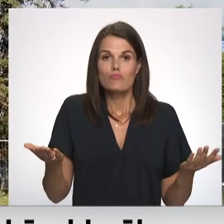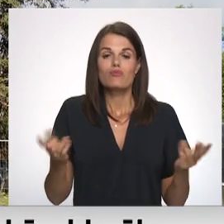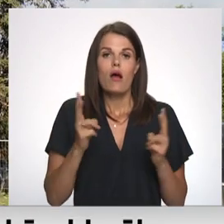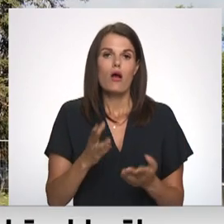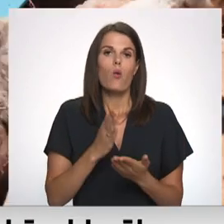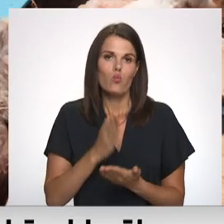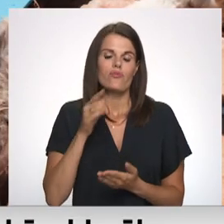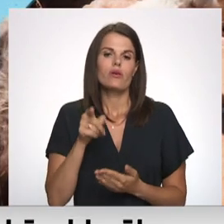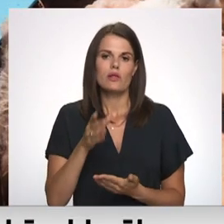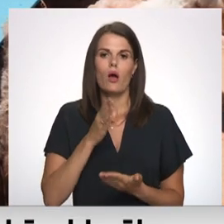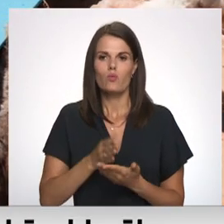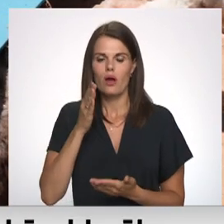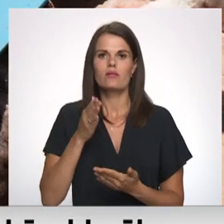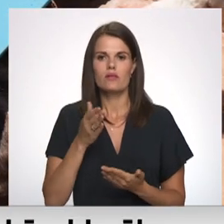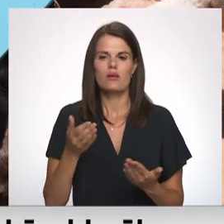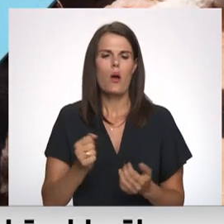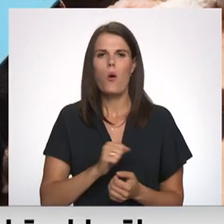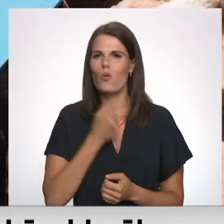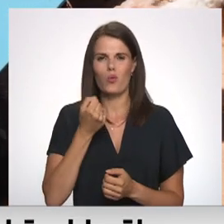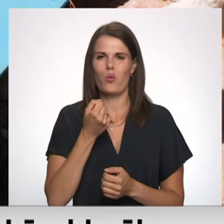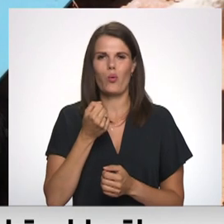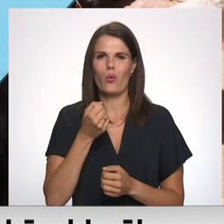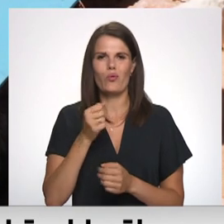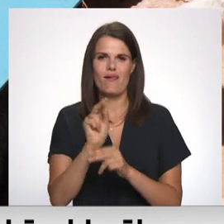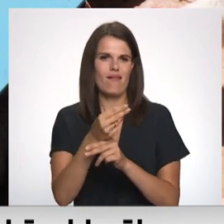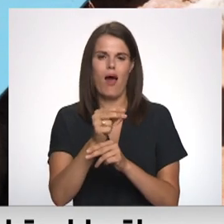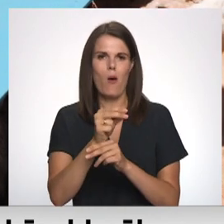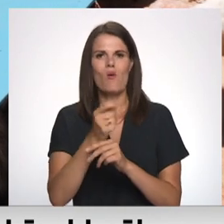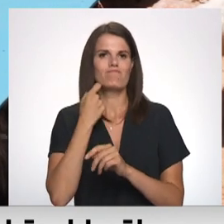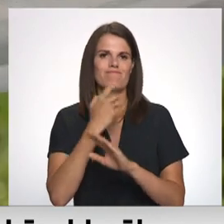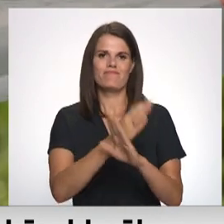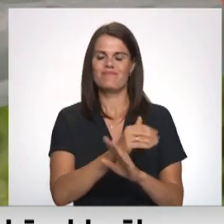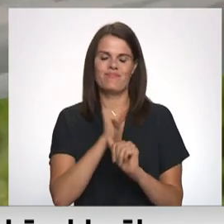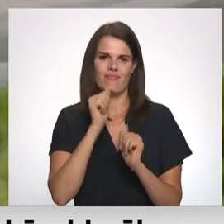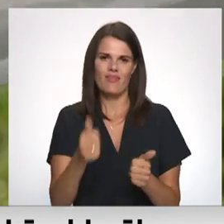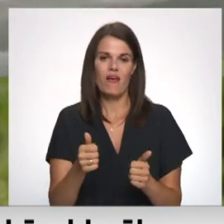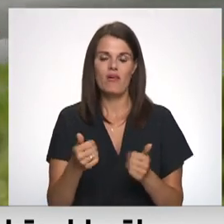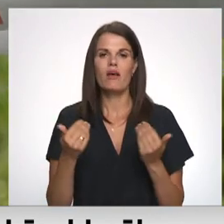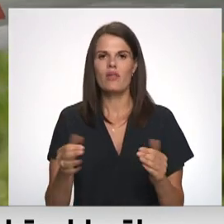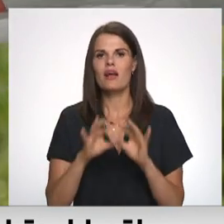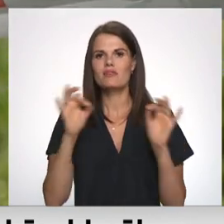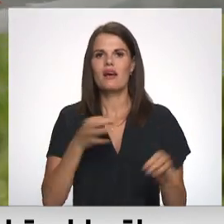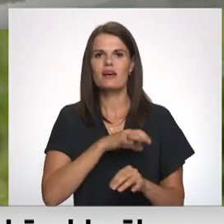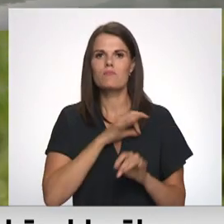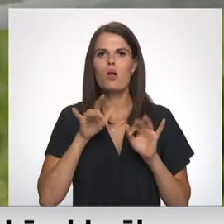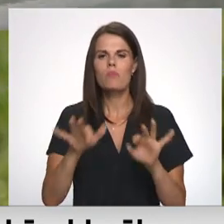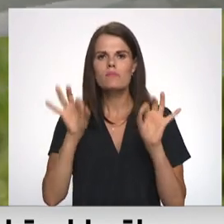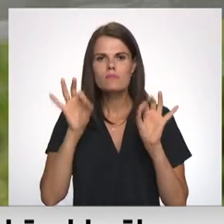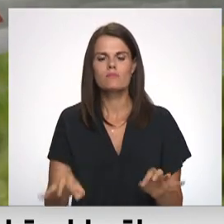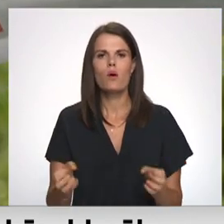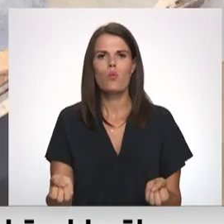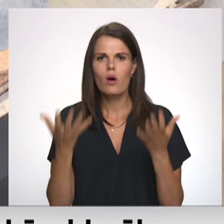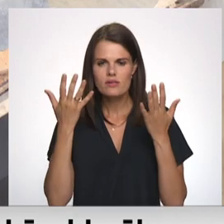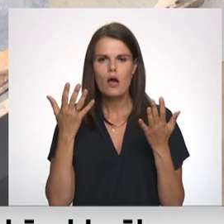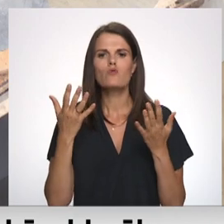noticis, tā noticis. Pilnībā izstāvst ir ļoti grūti to. Šobrīd valsts policijā ir uzsākts krimināla procesa, lai nuskaidrotu patiesos lietas